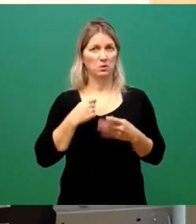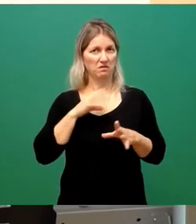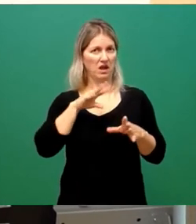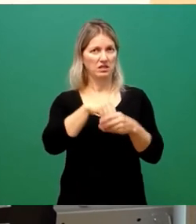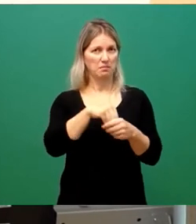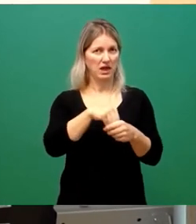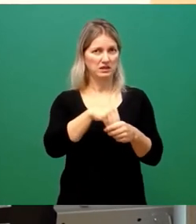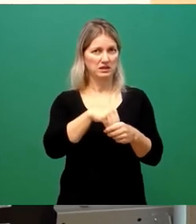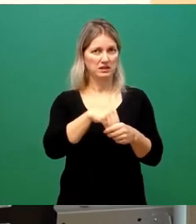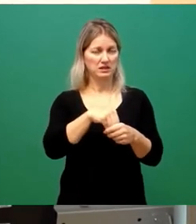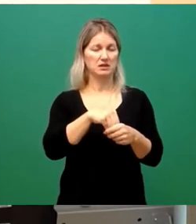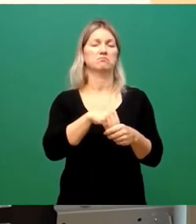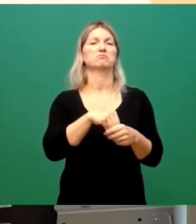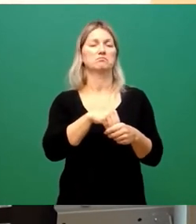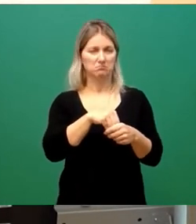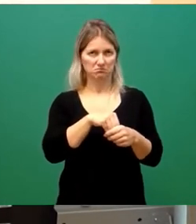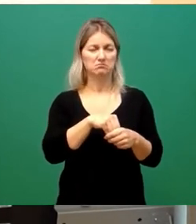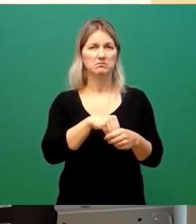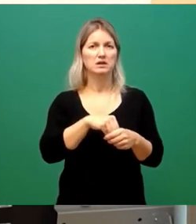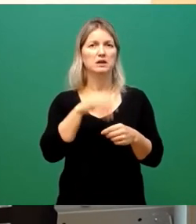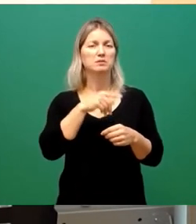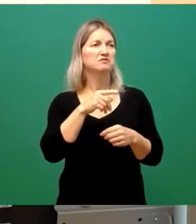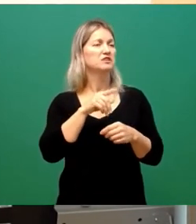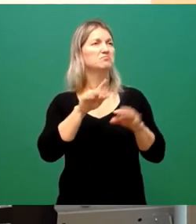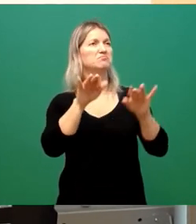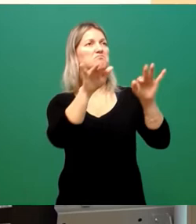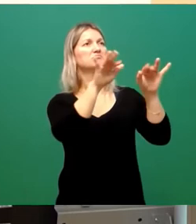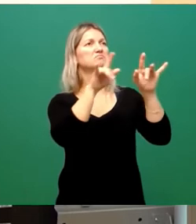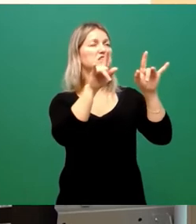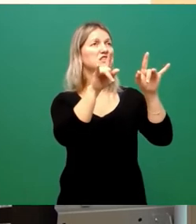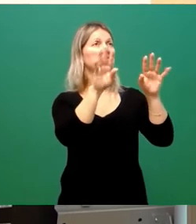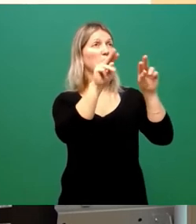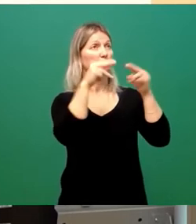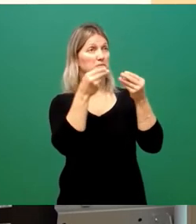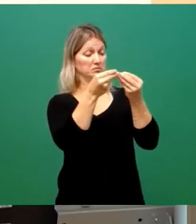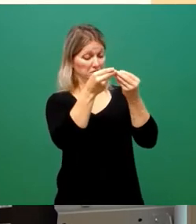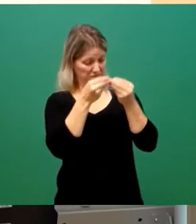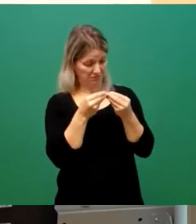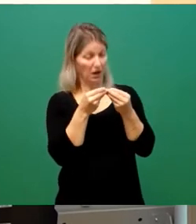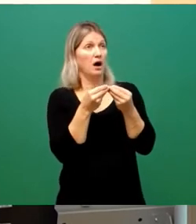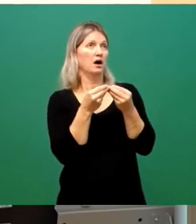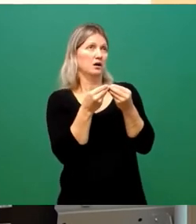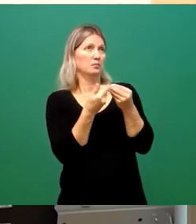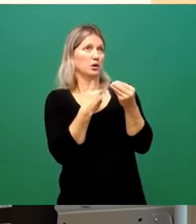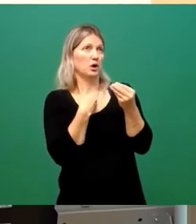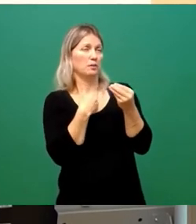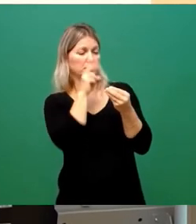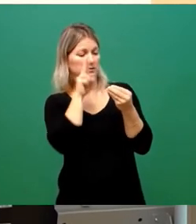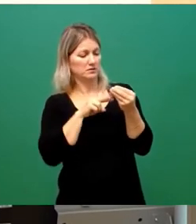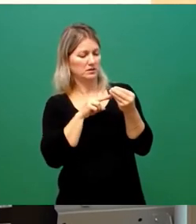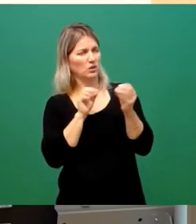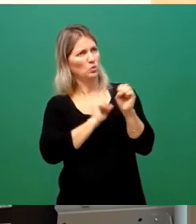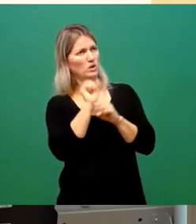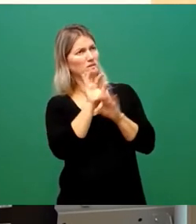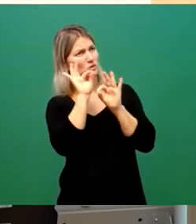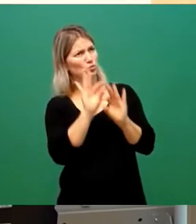brosamen leben, die von Tisch der Herren zu den Hunden heruntergefallen sind. Und da fühlt man sich nicht immer so informiert, also